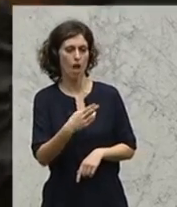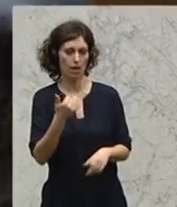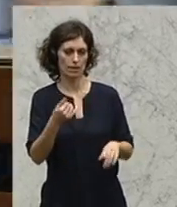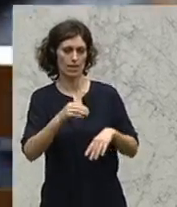durchführen. Beide. Beide. Dank.